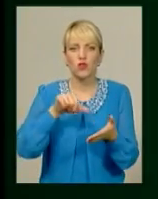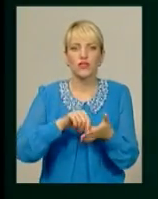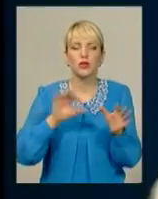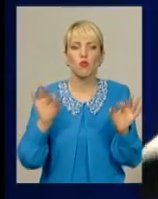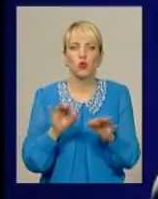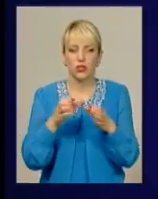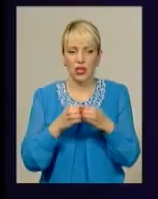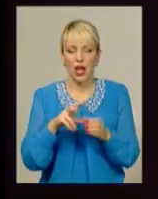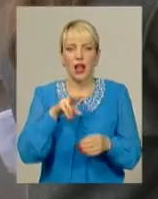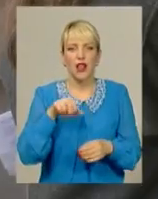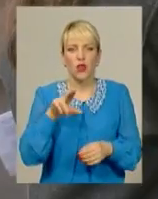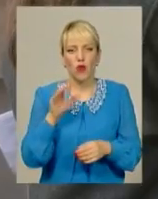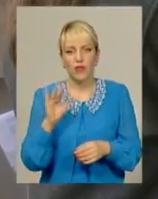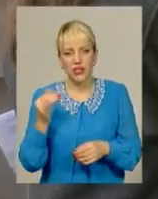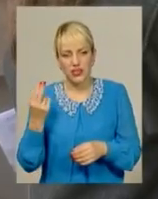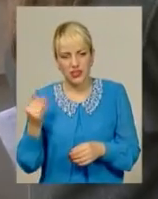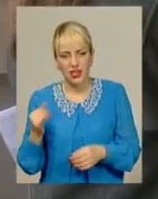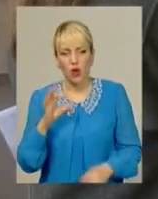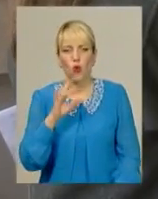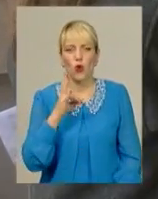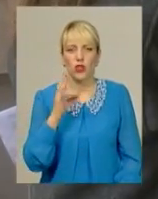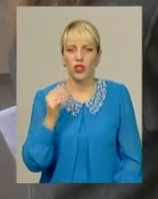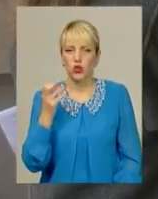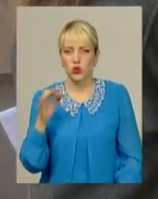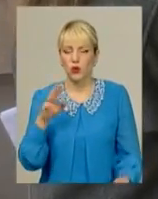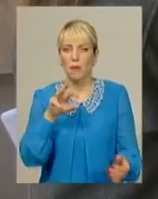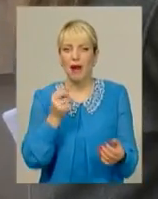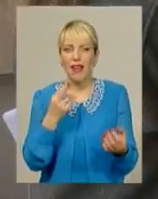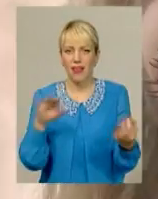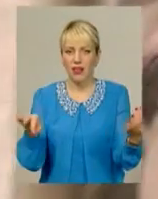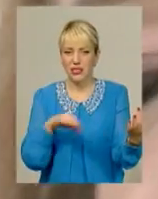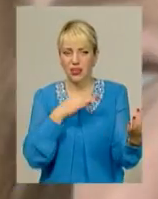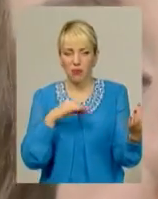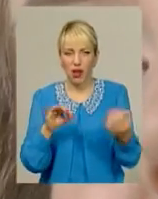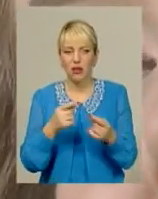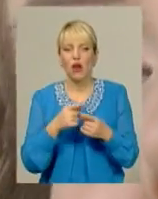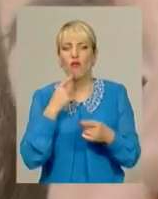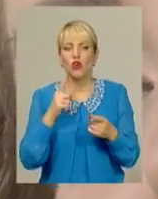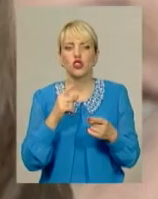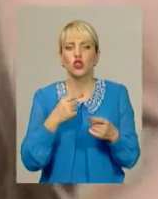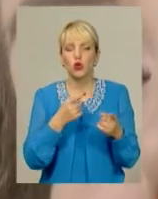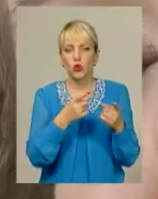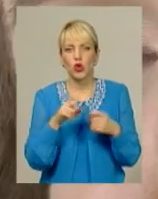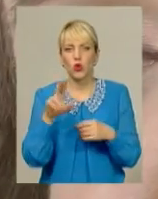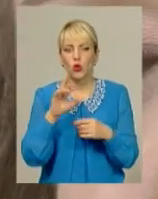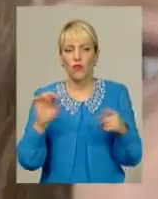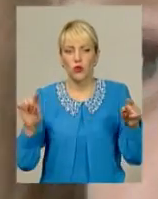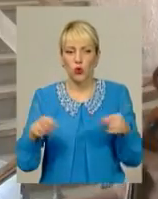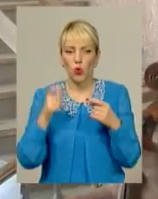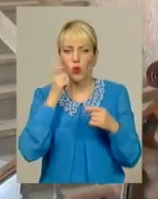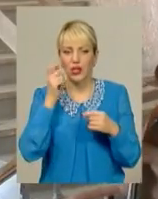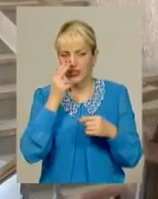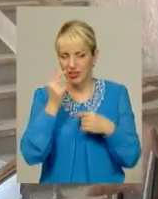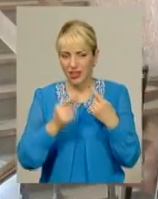колективу «Ладовиці» Марини Крудь та Майї Онищук. Скрипалька запевняє, долучатися до відродження подільських традицій має кожен із нас.